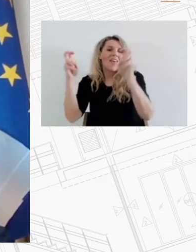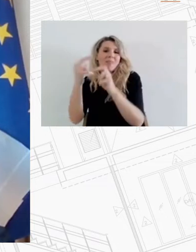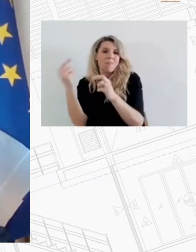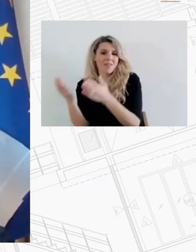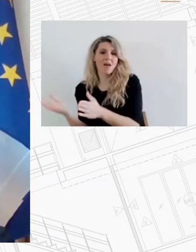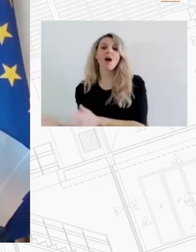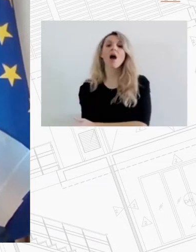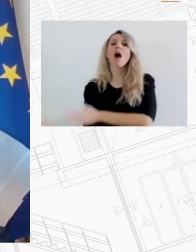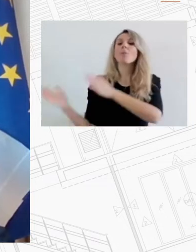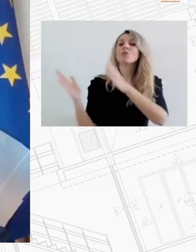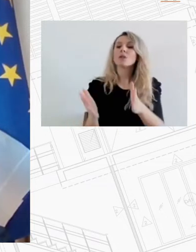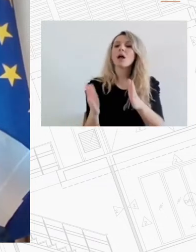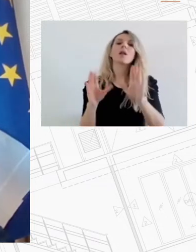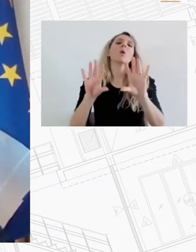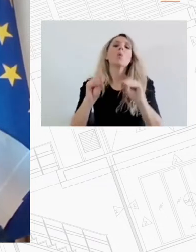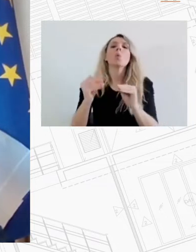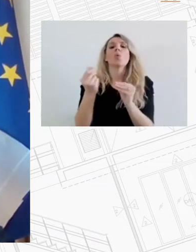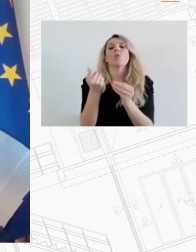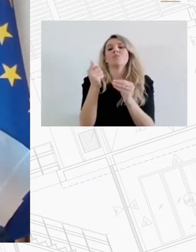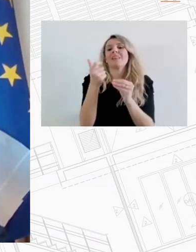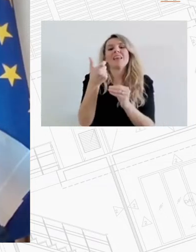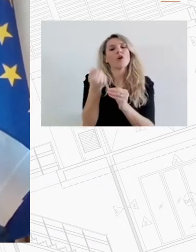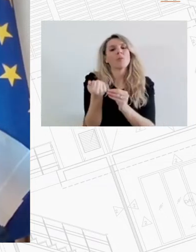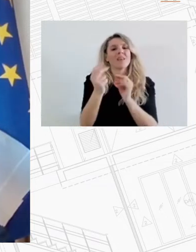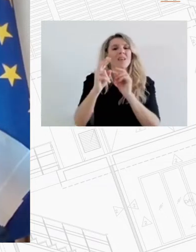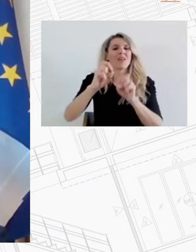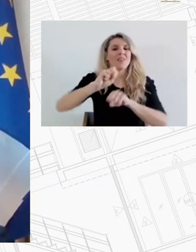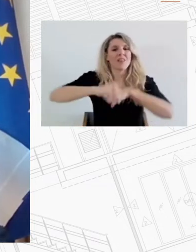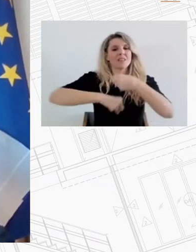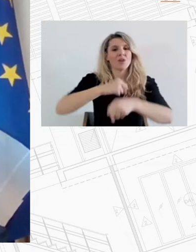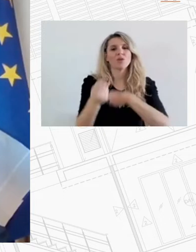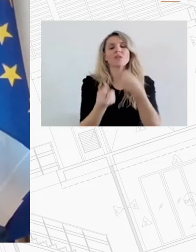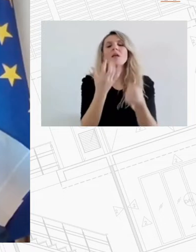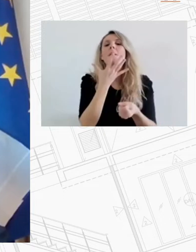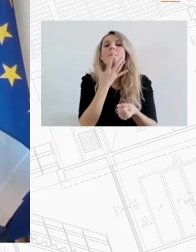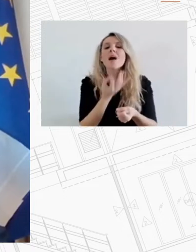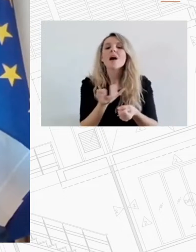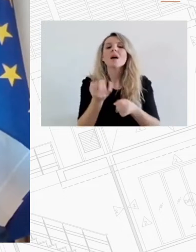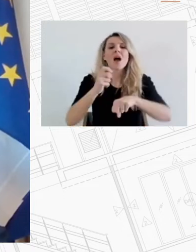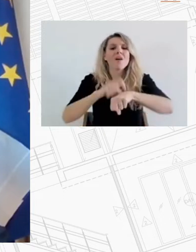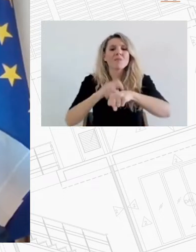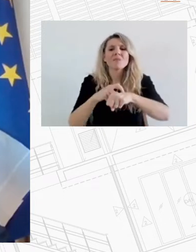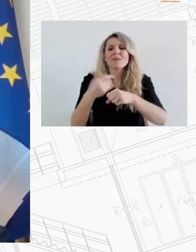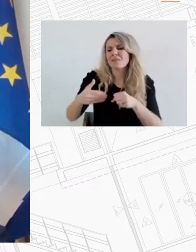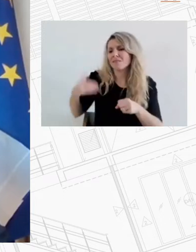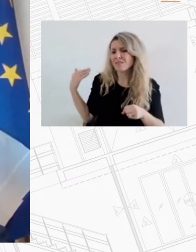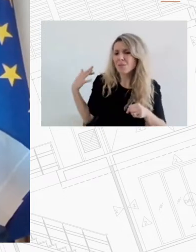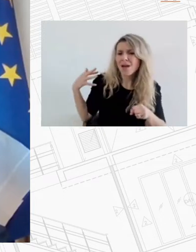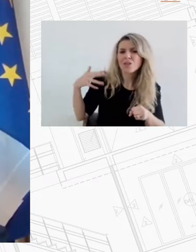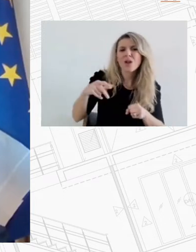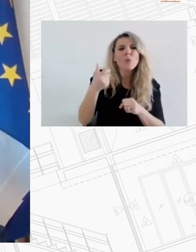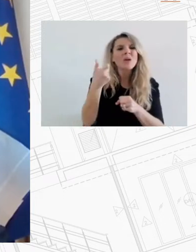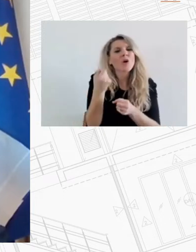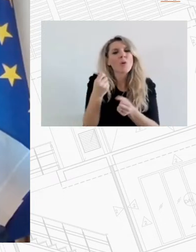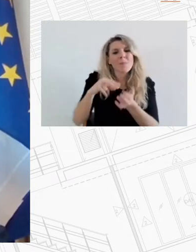της οικοδομικής δραστηριότητας που δοκιμάστηκε και αυτή από την ύφεση των πολλών τελευταίων ετών και φυσικά